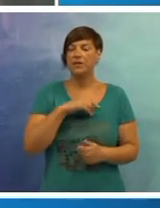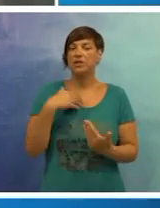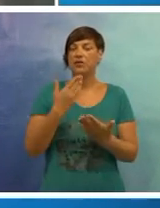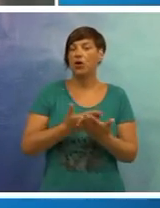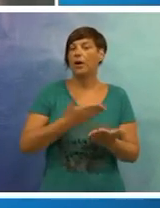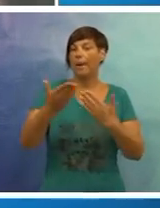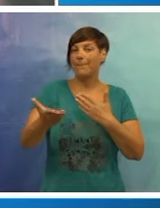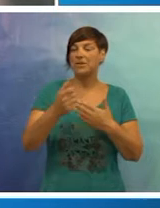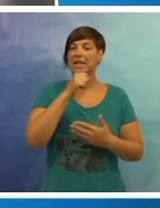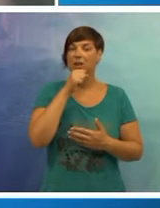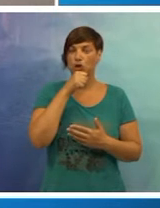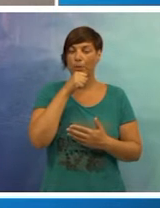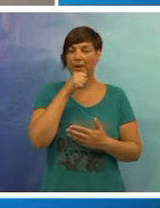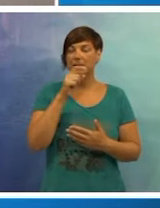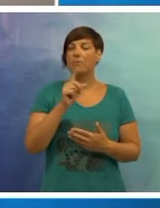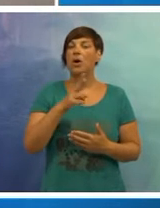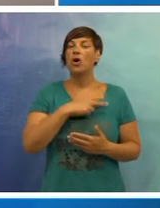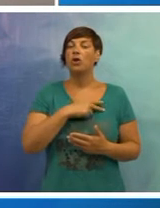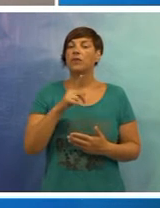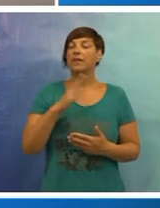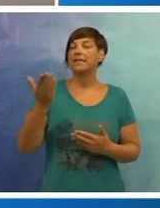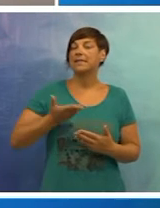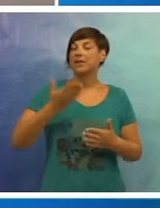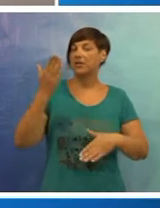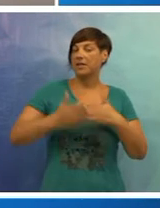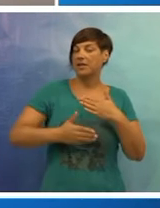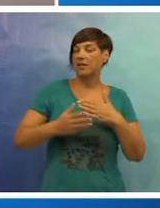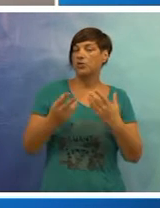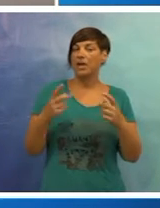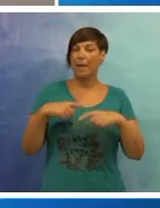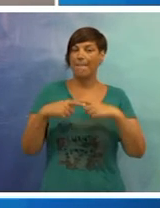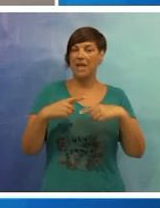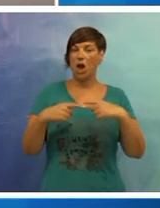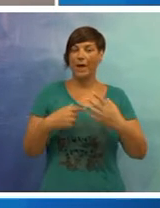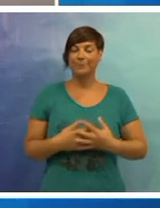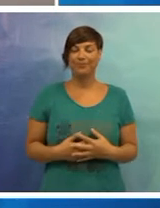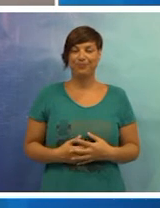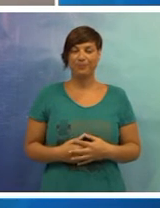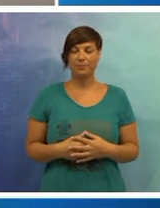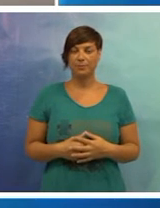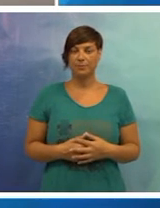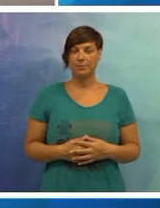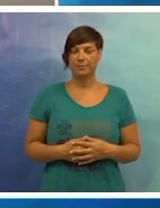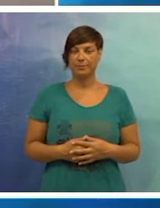odvjetništvu, koje ga je prosjedilo županijskom, no odgovor nije stigao do zaključenja ovog priloga.